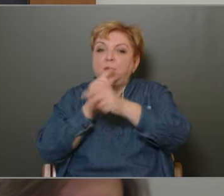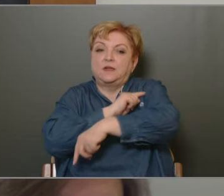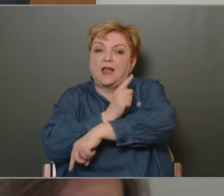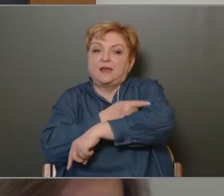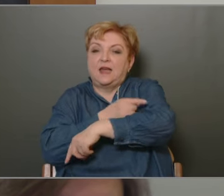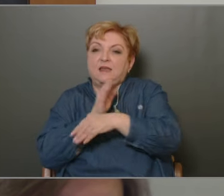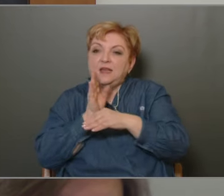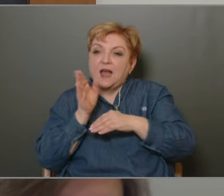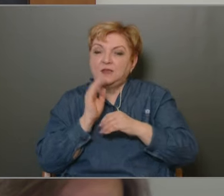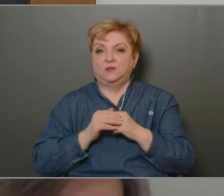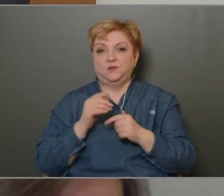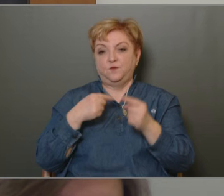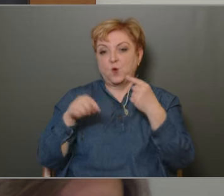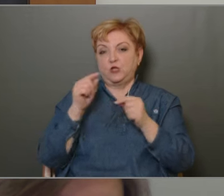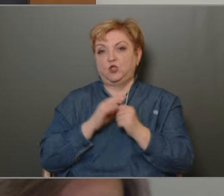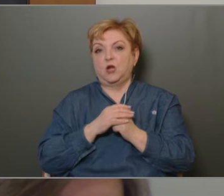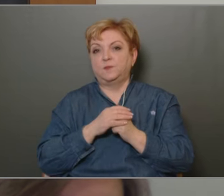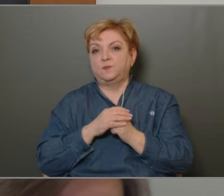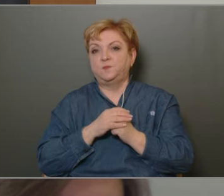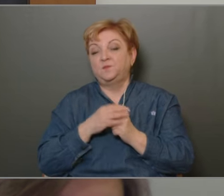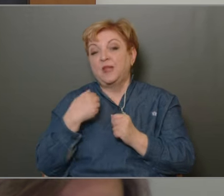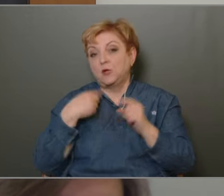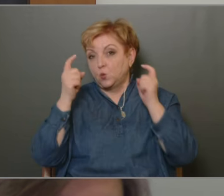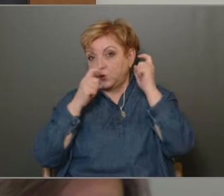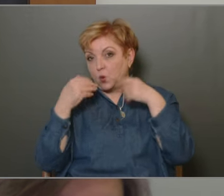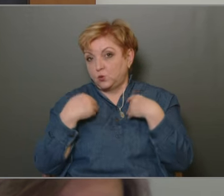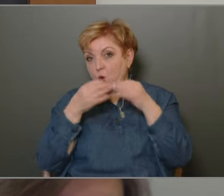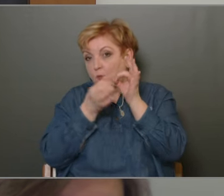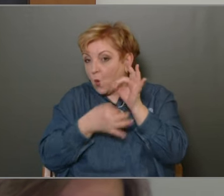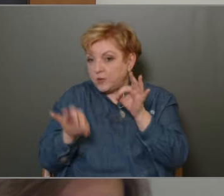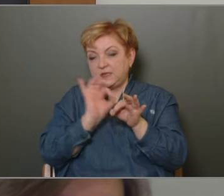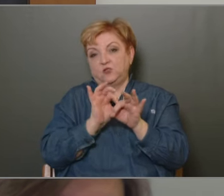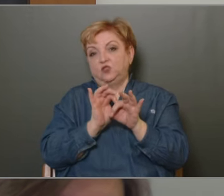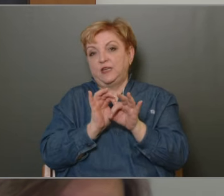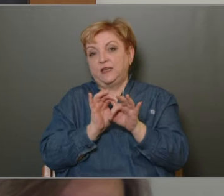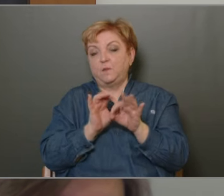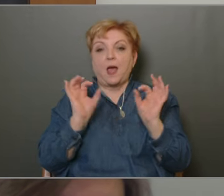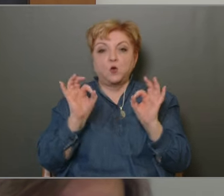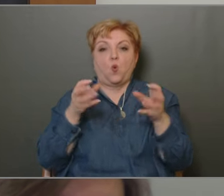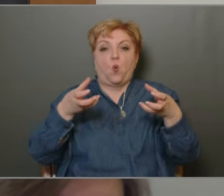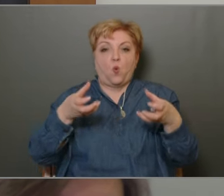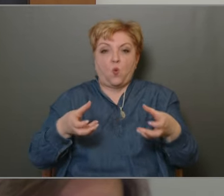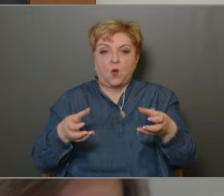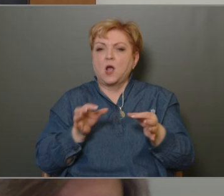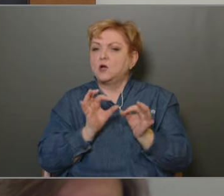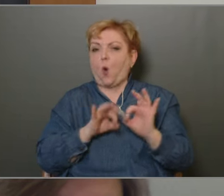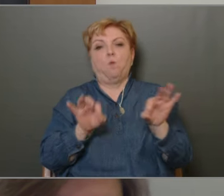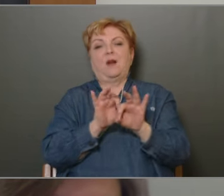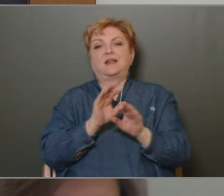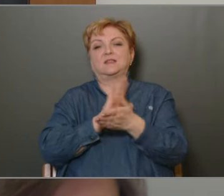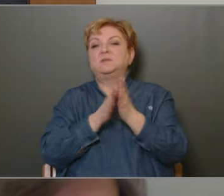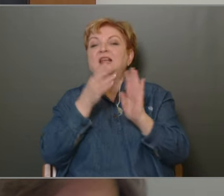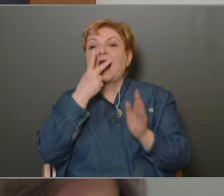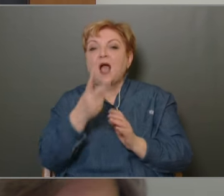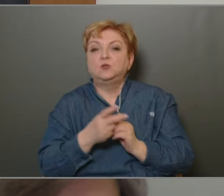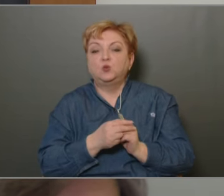fordítsanak Én azt gondolom, hogy összességében nagyon jó az anyag, komplex, mindent látunk belőle